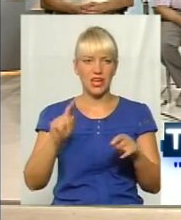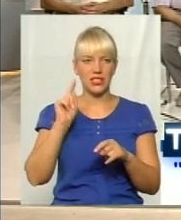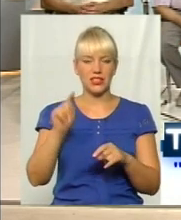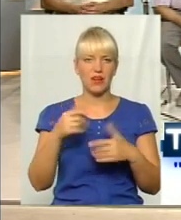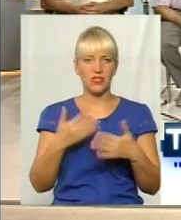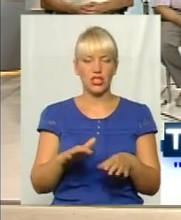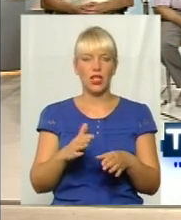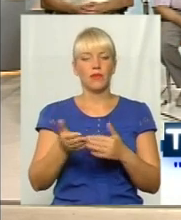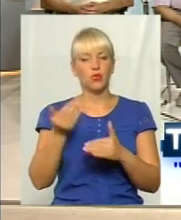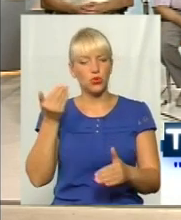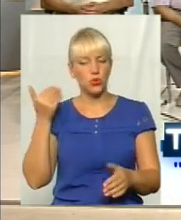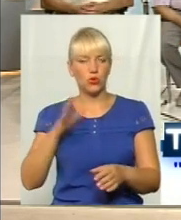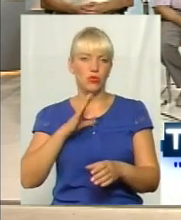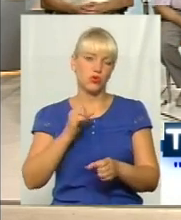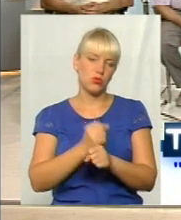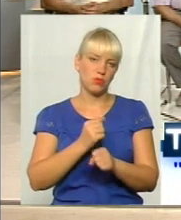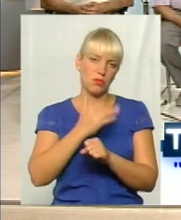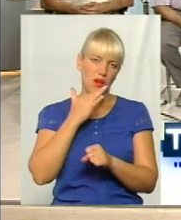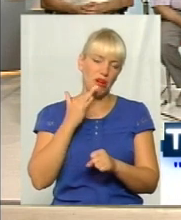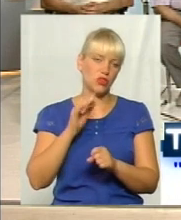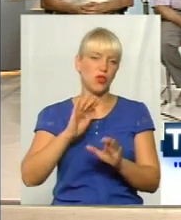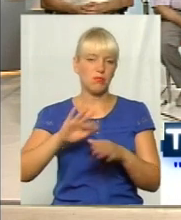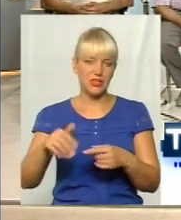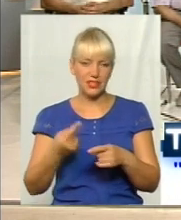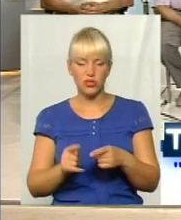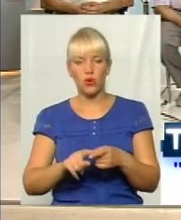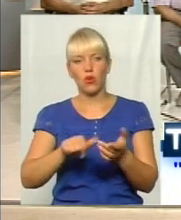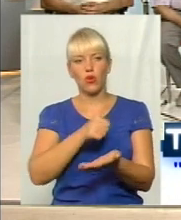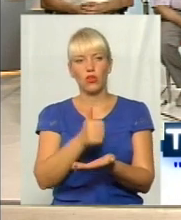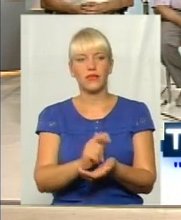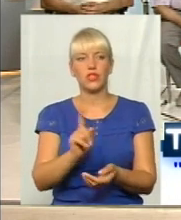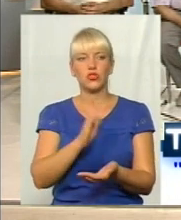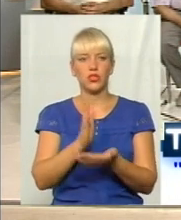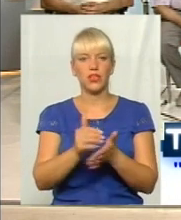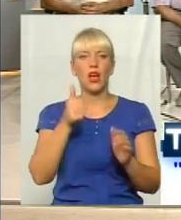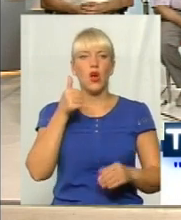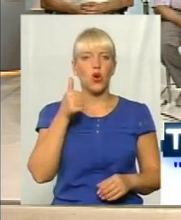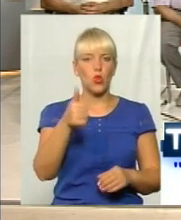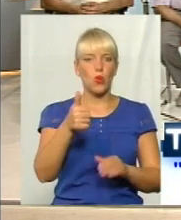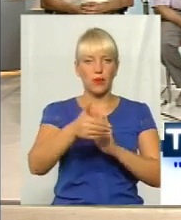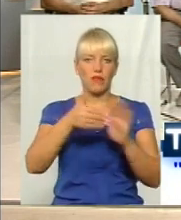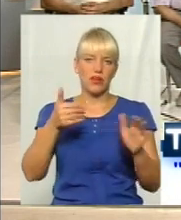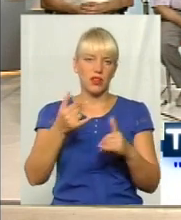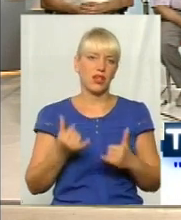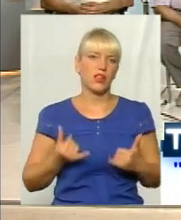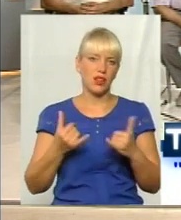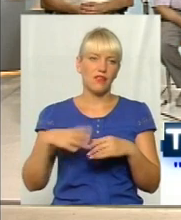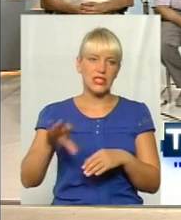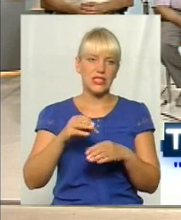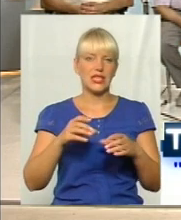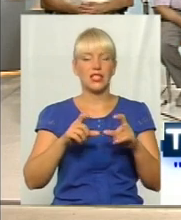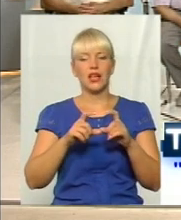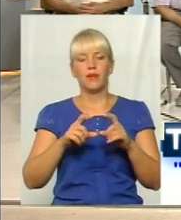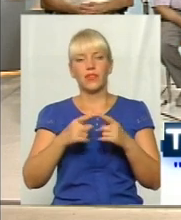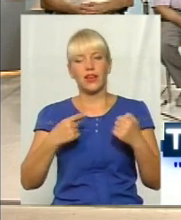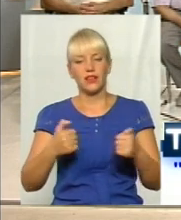до того було багато чого зроблено. І після цього, і головне, що є кнопка виклику для всіх категорій. Так що чи наша людина